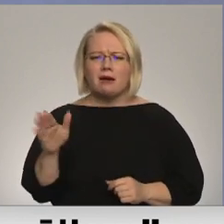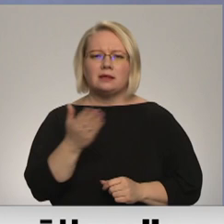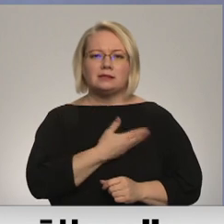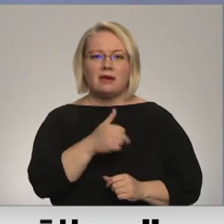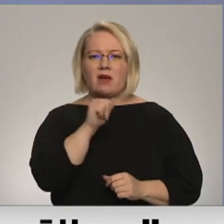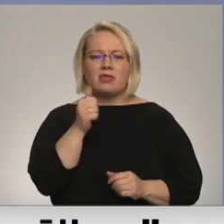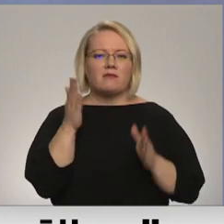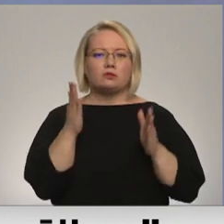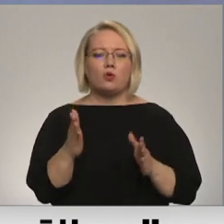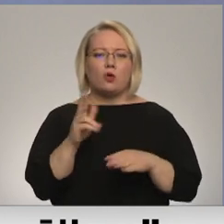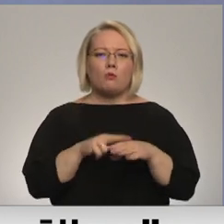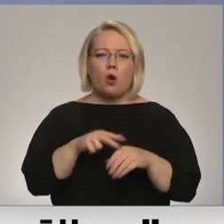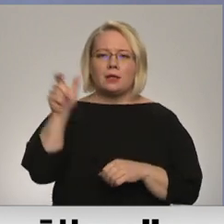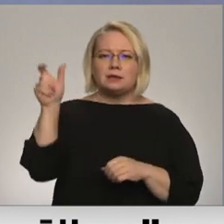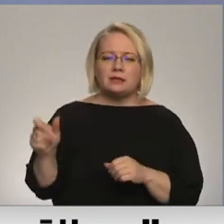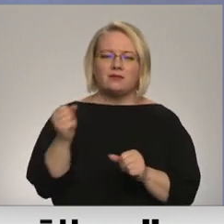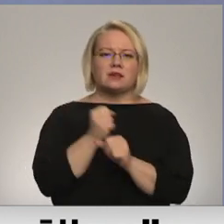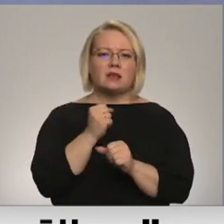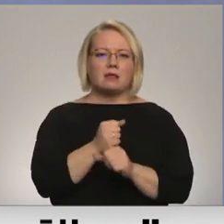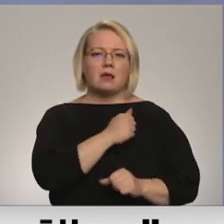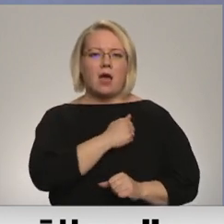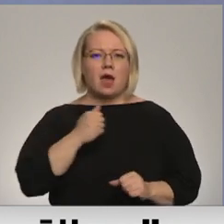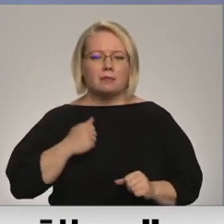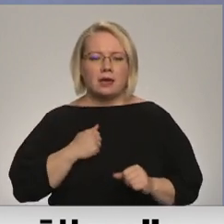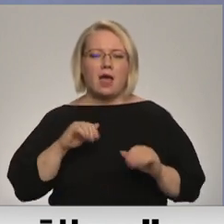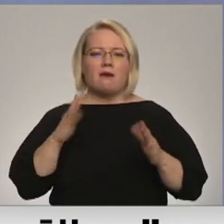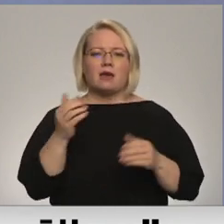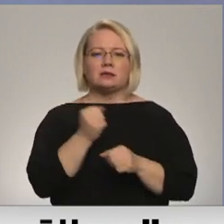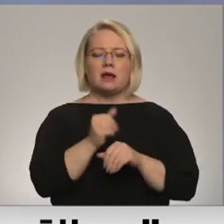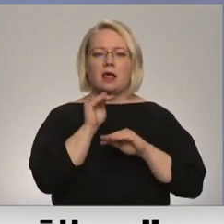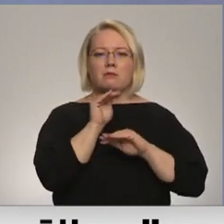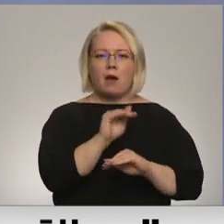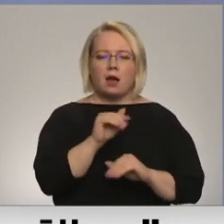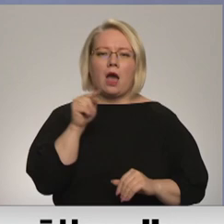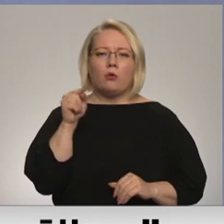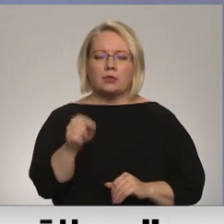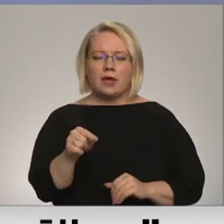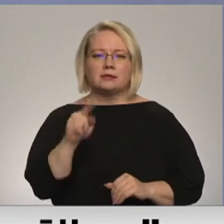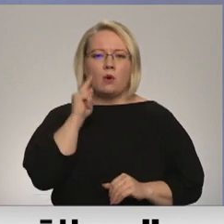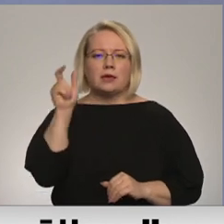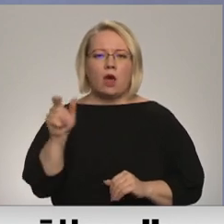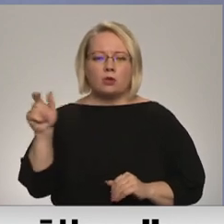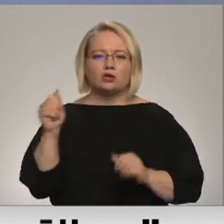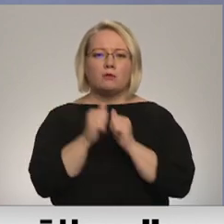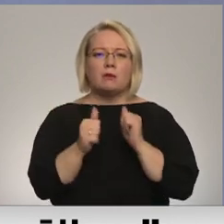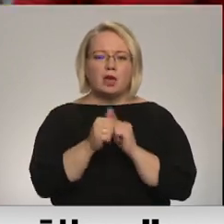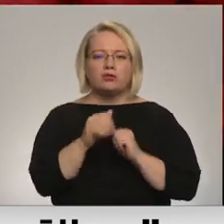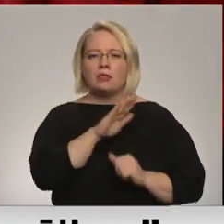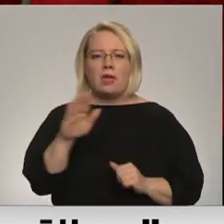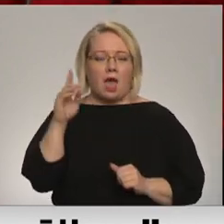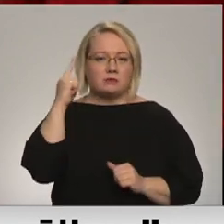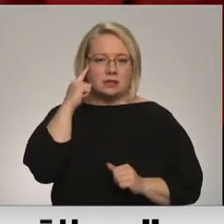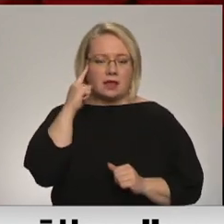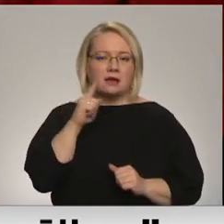būt policists vai strādāt armijā, nākt strādāt bankā. Man liekas, tas ir tas, ko šie jaunieši bieži vien neapzinās.